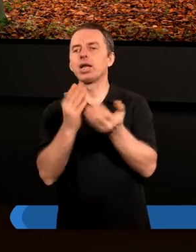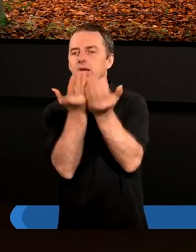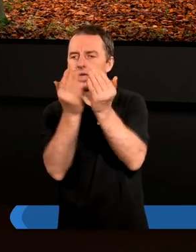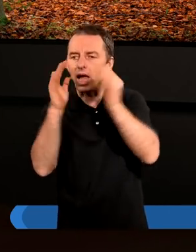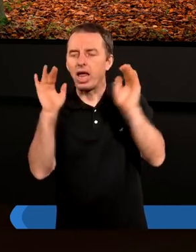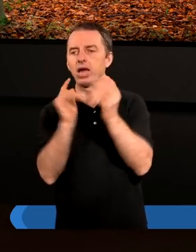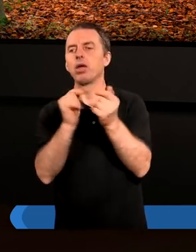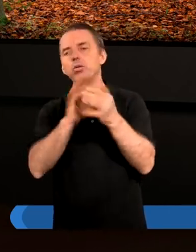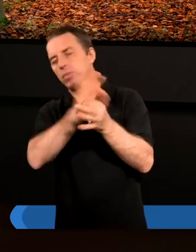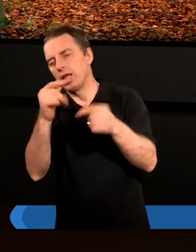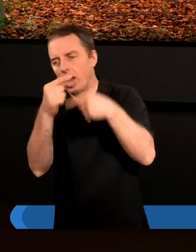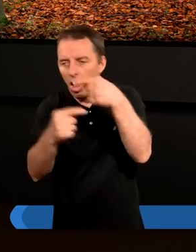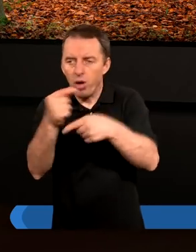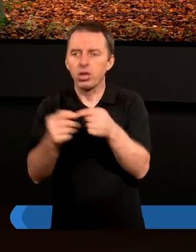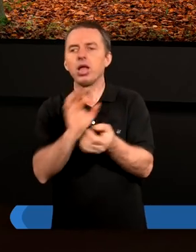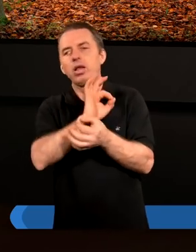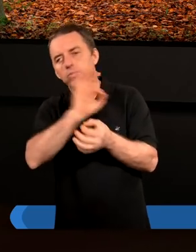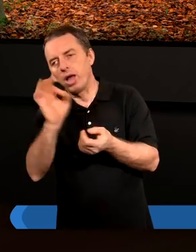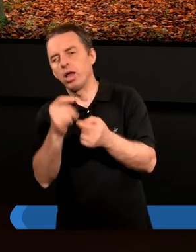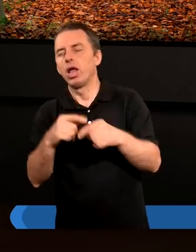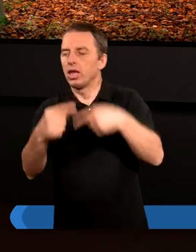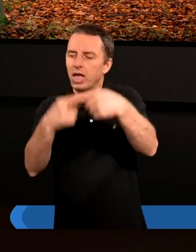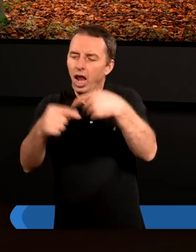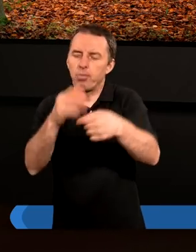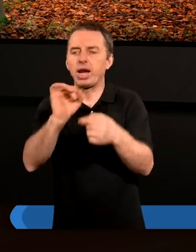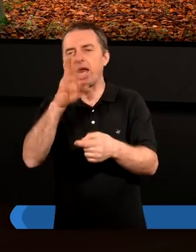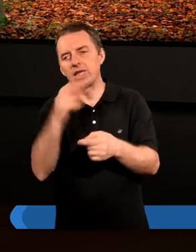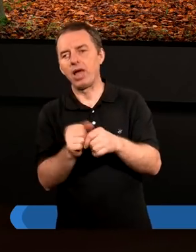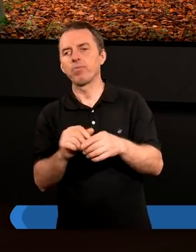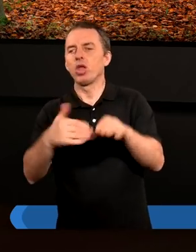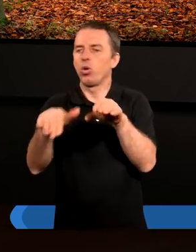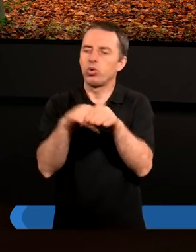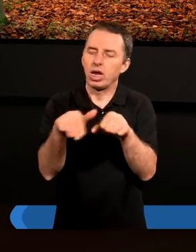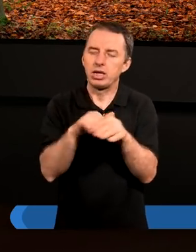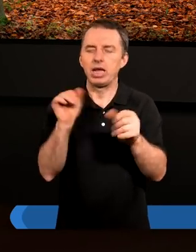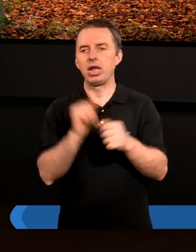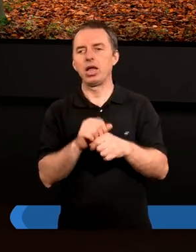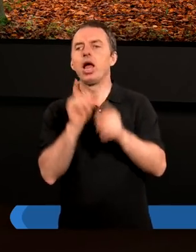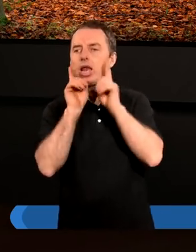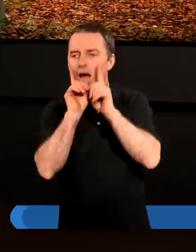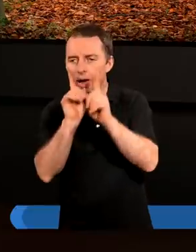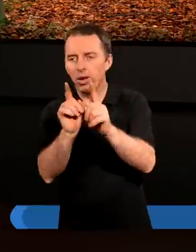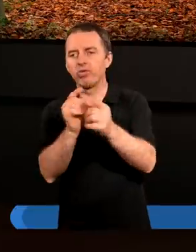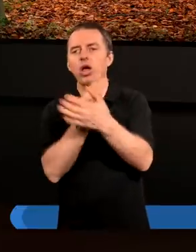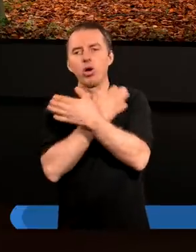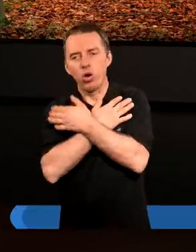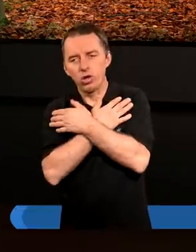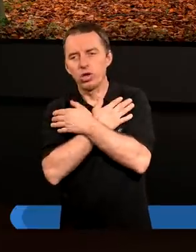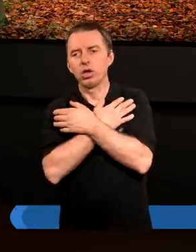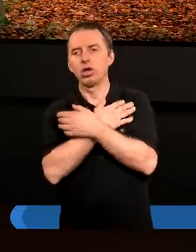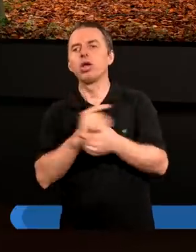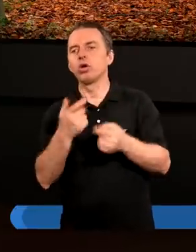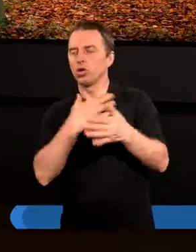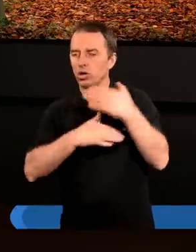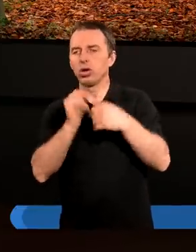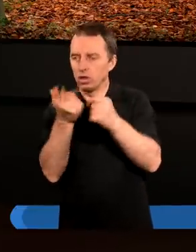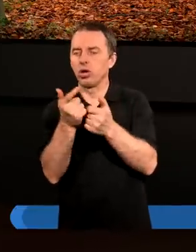specjalny obrząd, specjalni celebranci i uczestnicy, naprawdę kochani chrzest jest